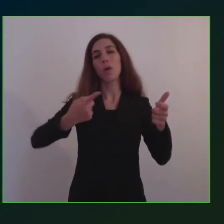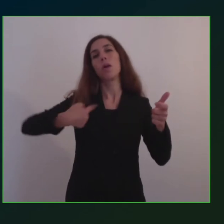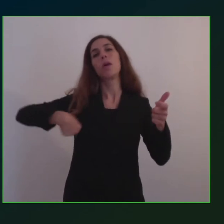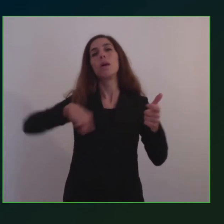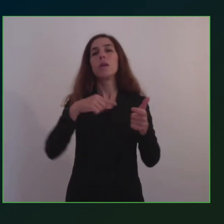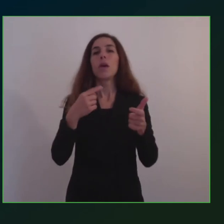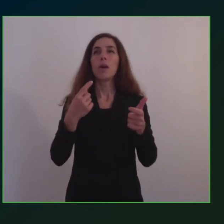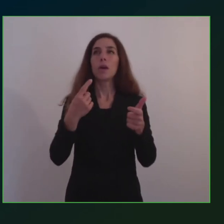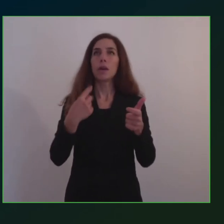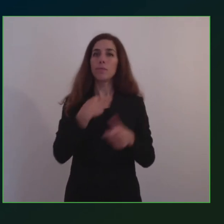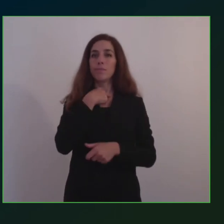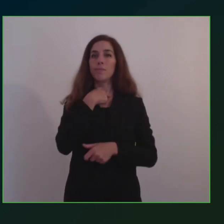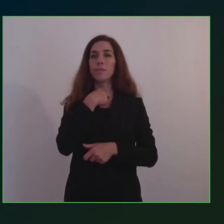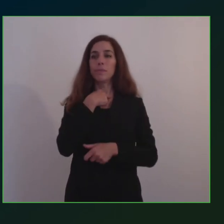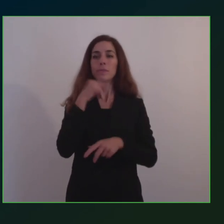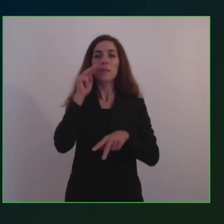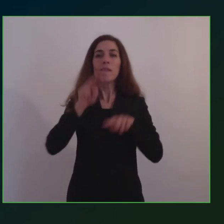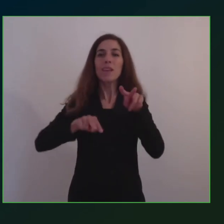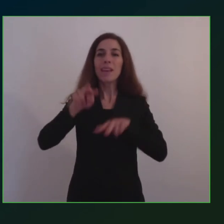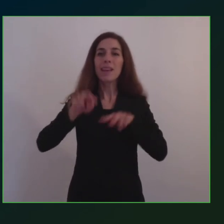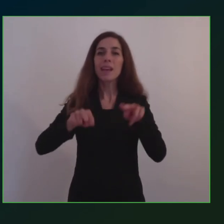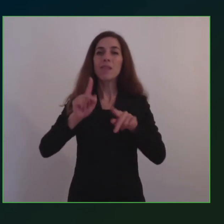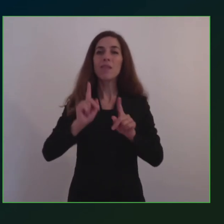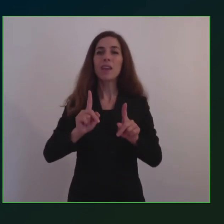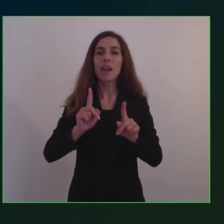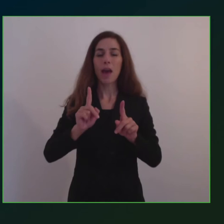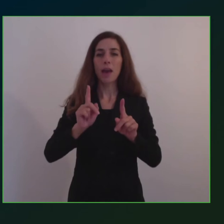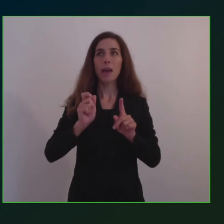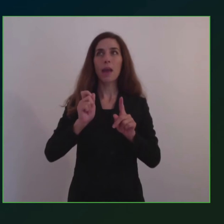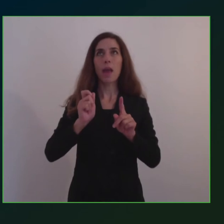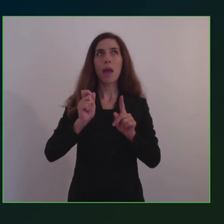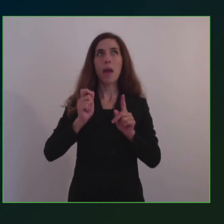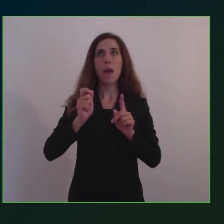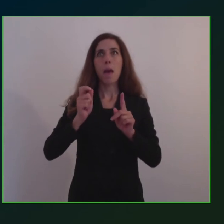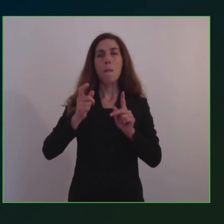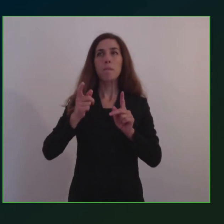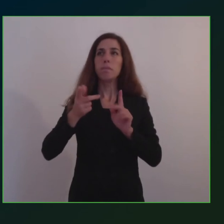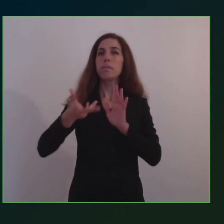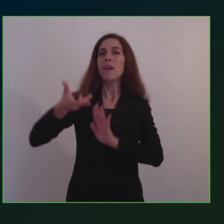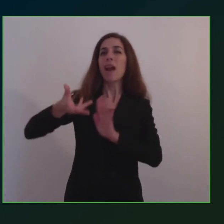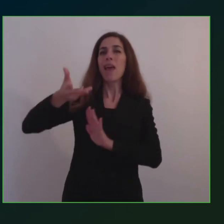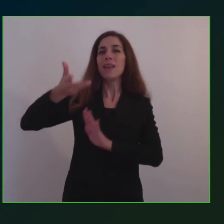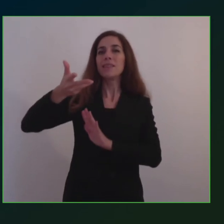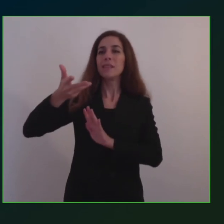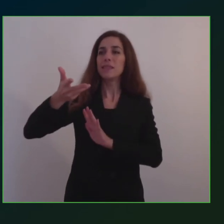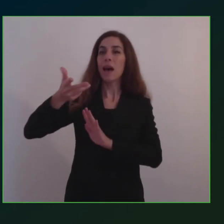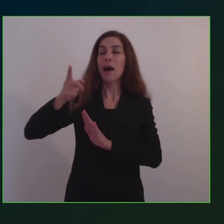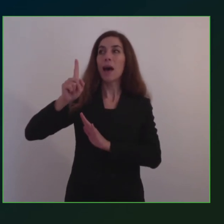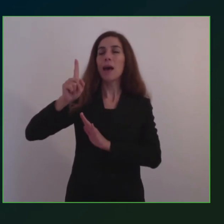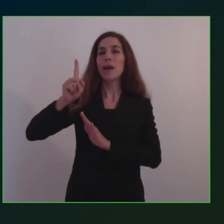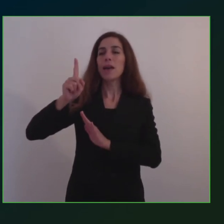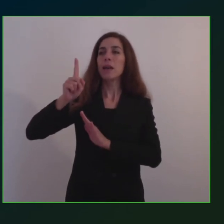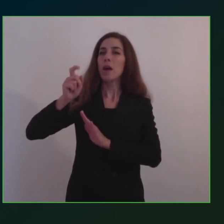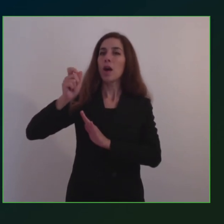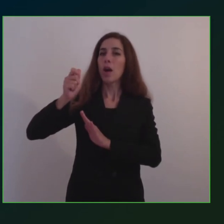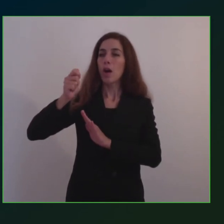prevalenza, io qualche volta aggiungo, imbarazzante dell'offerta. Cioè il